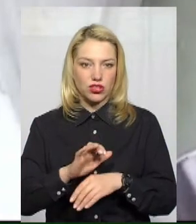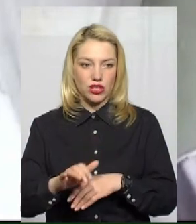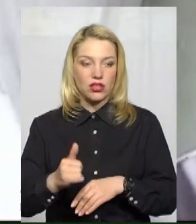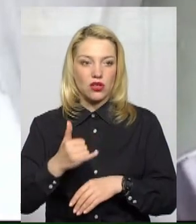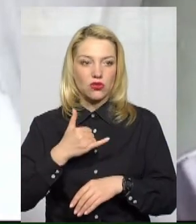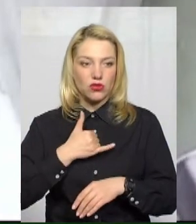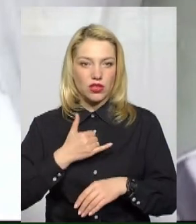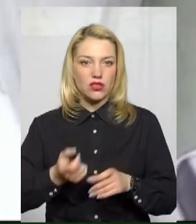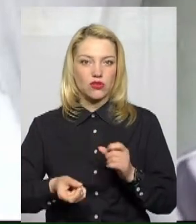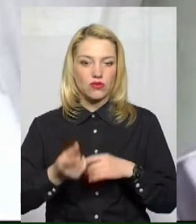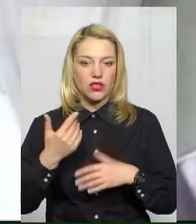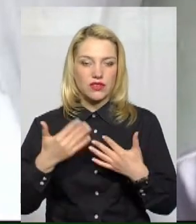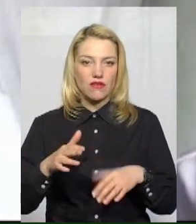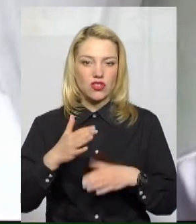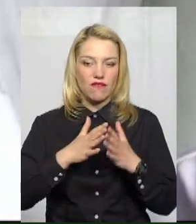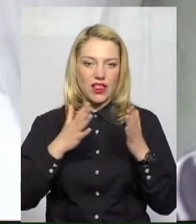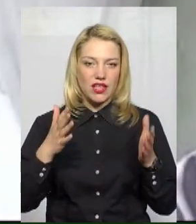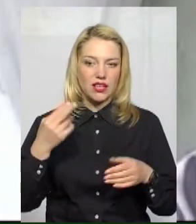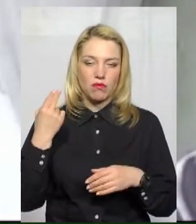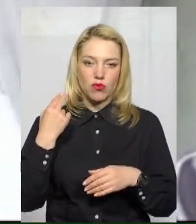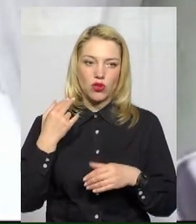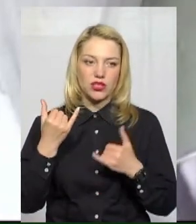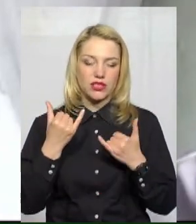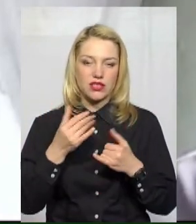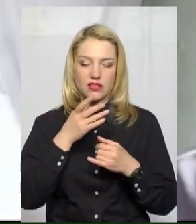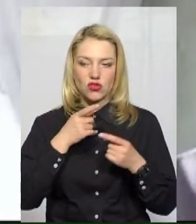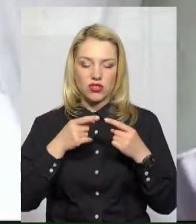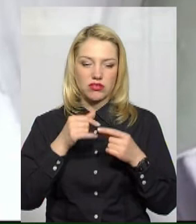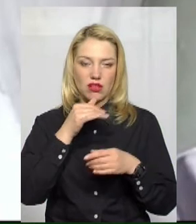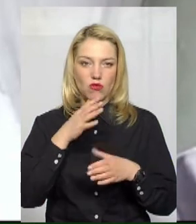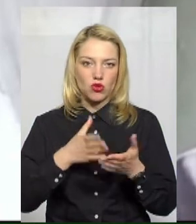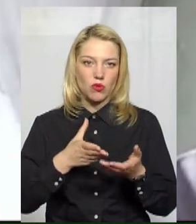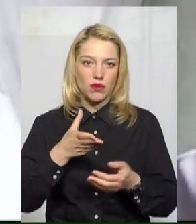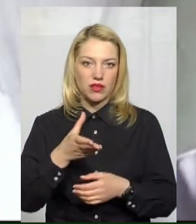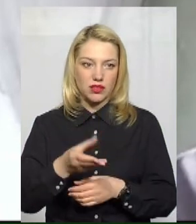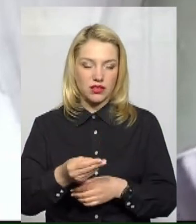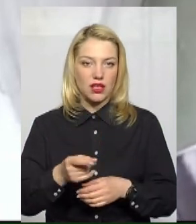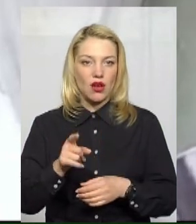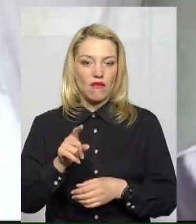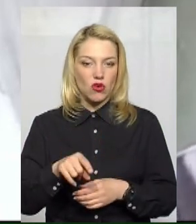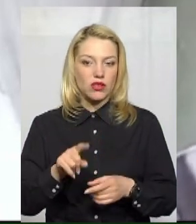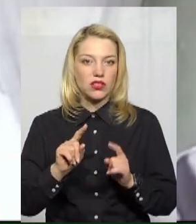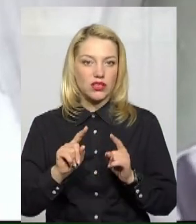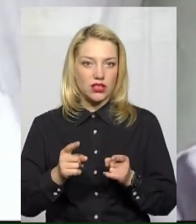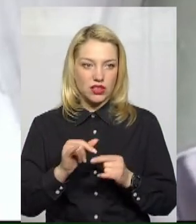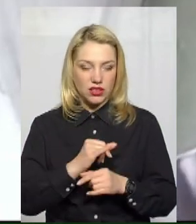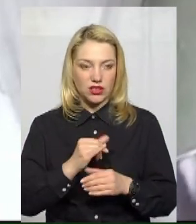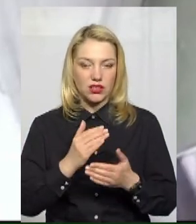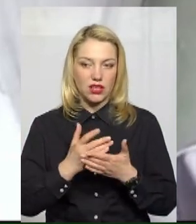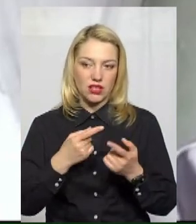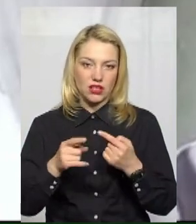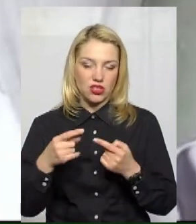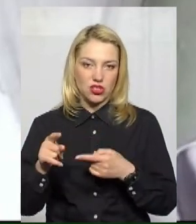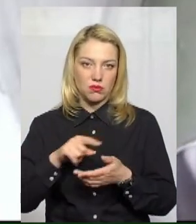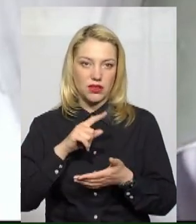утворився великий вже борг, на жаль, ми не можемо його своєчасно воплатити. І є інші питання.